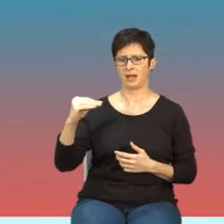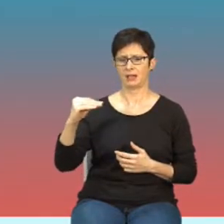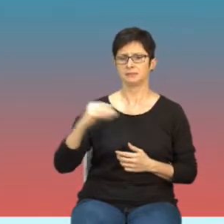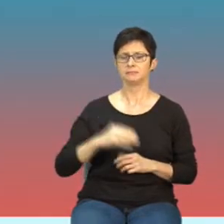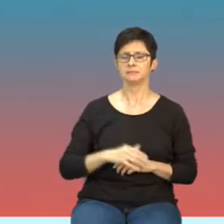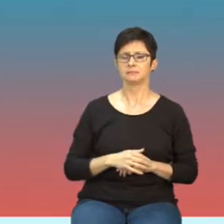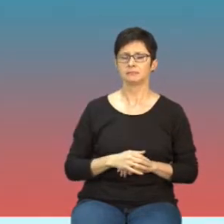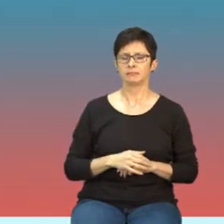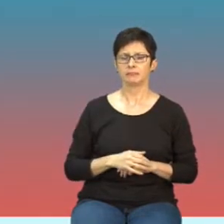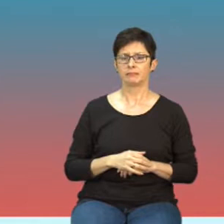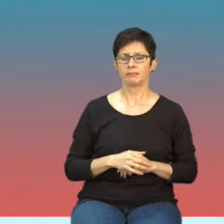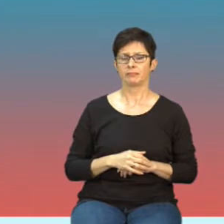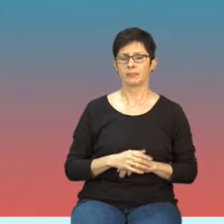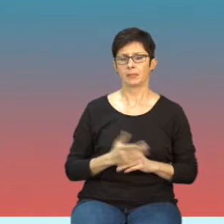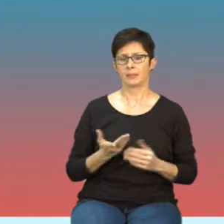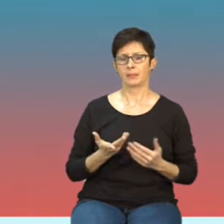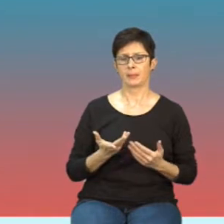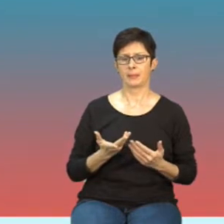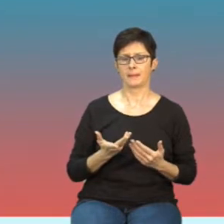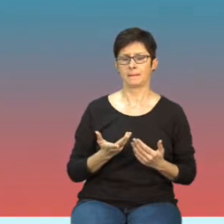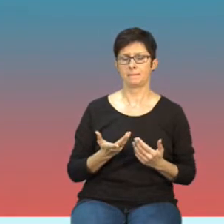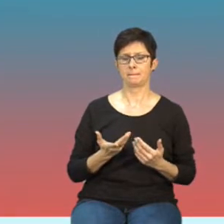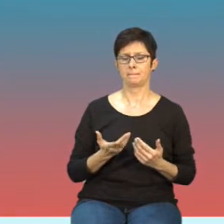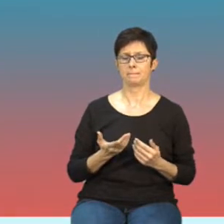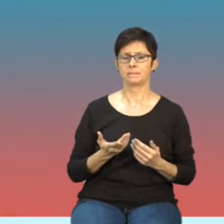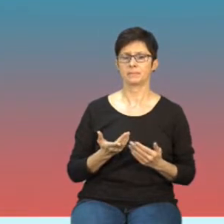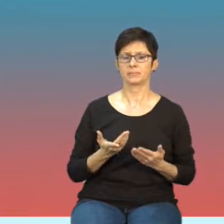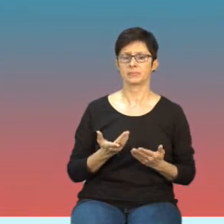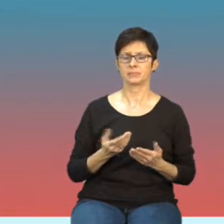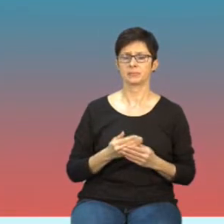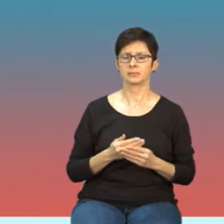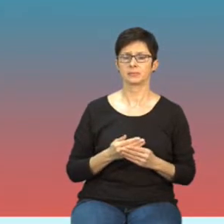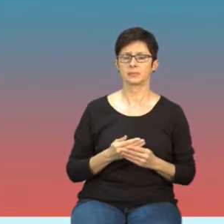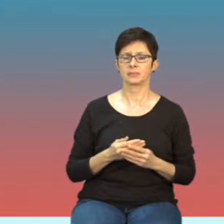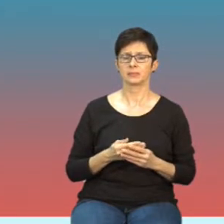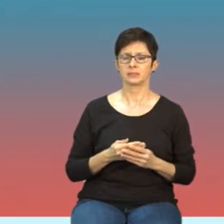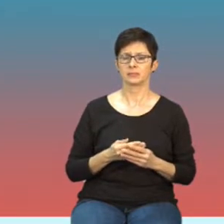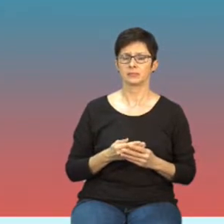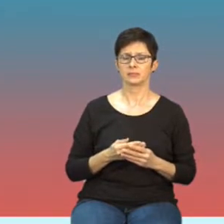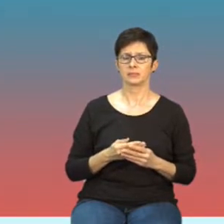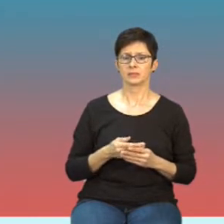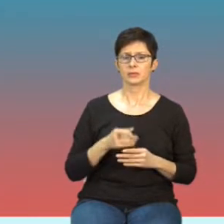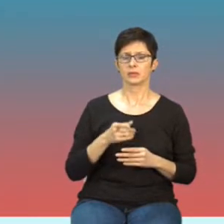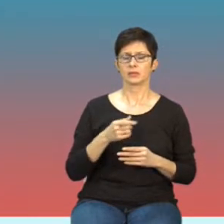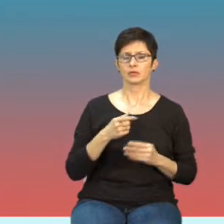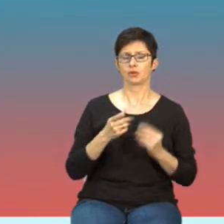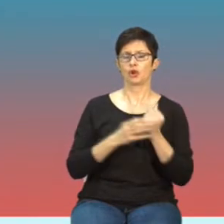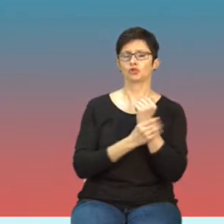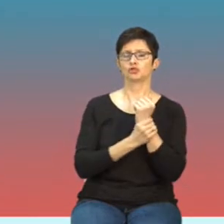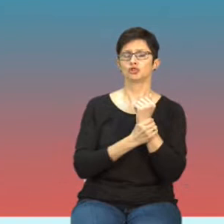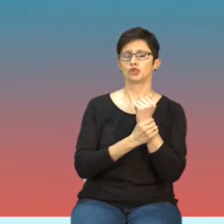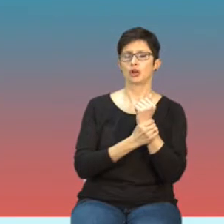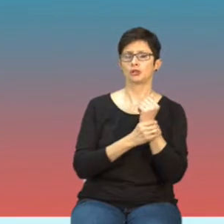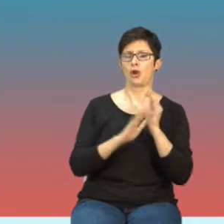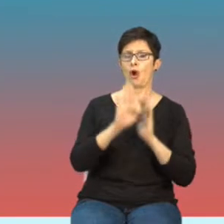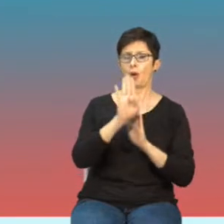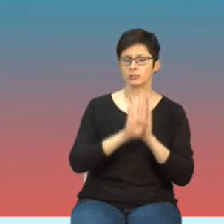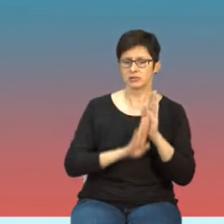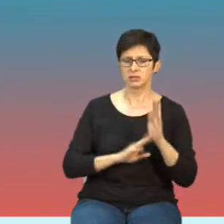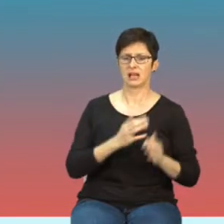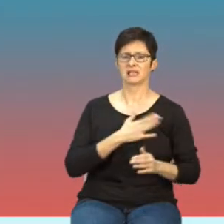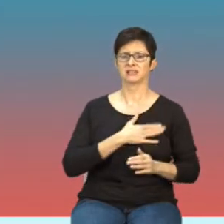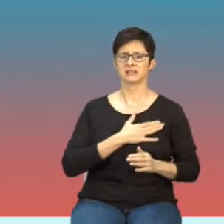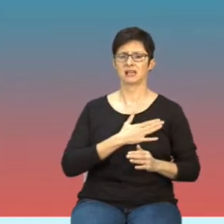obiektywnych, jak przedstawiał Czerski, nie widzimy, a więc obniżenie ciśnienia krwi, zwolnienia akcji